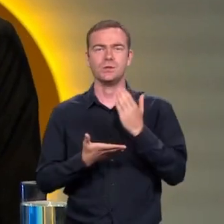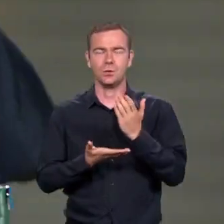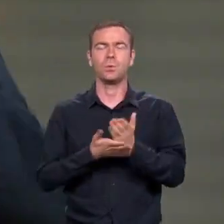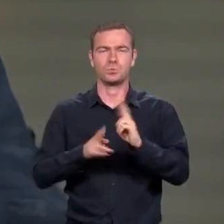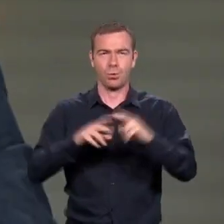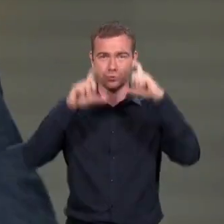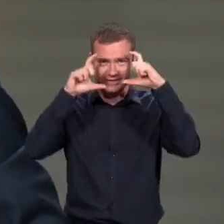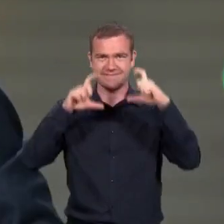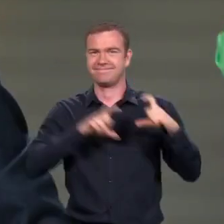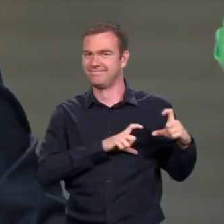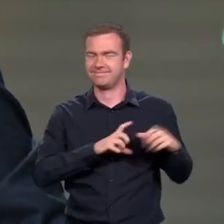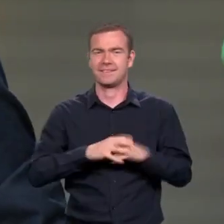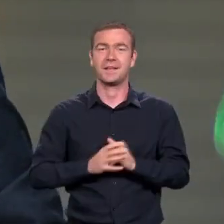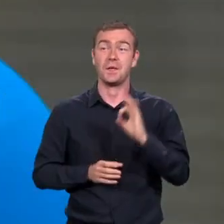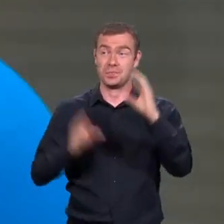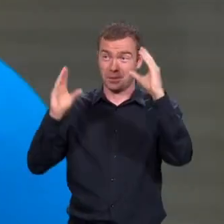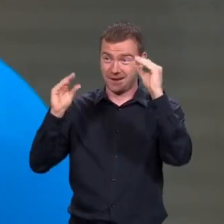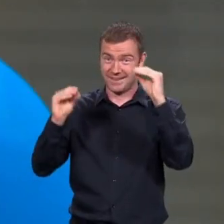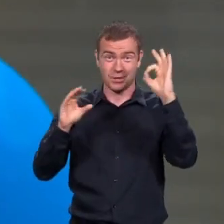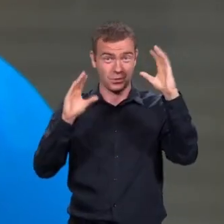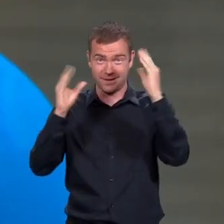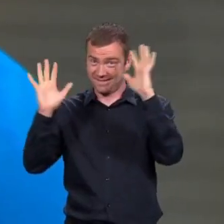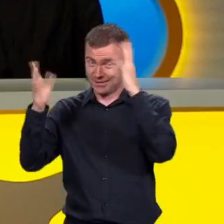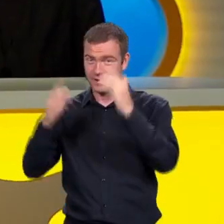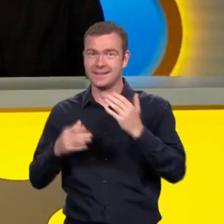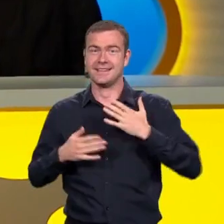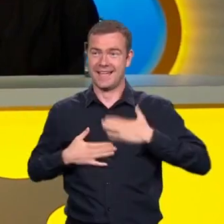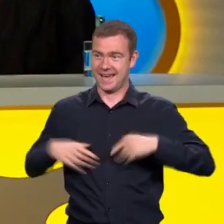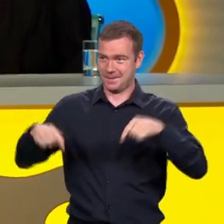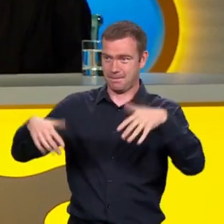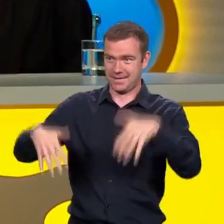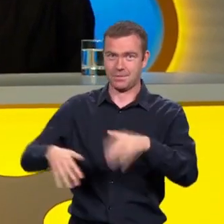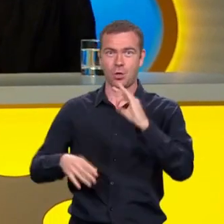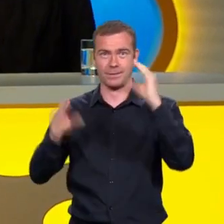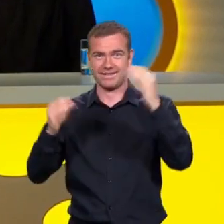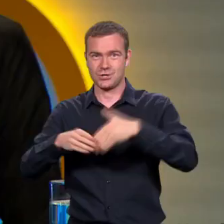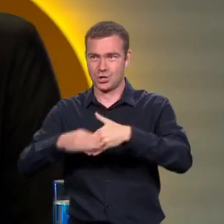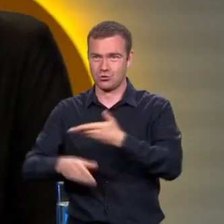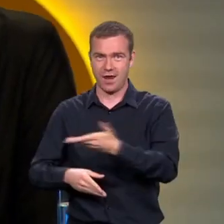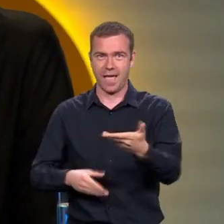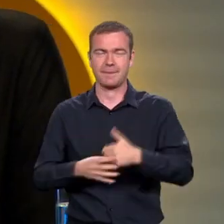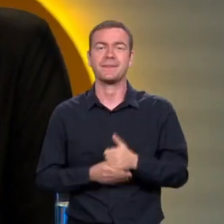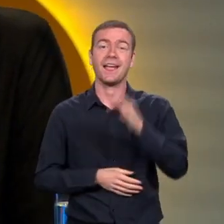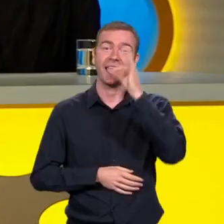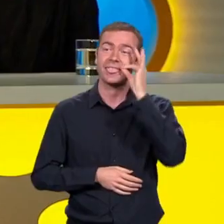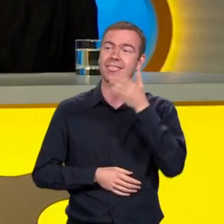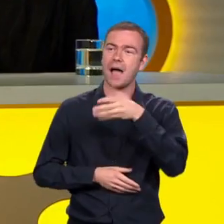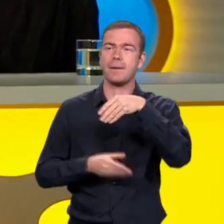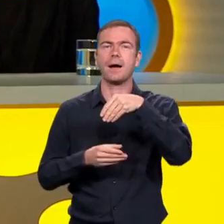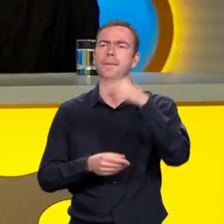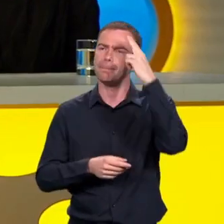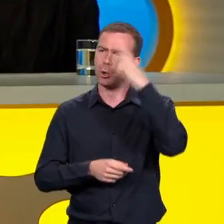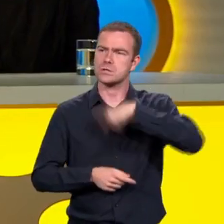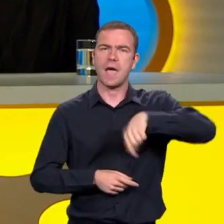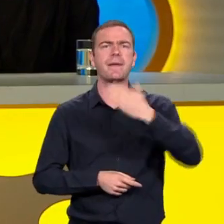môžete dať dolu škravošky. Dobrý večer. Sme radi, že ste tu. Dobrý večer vám prajeme. Áno, je to tá dáma, ktorá sa